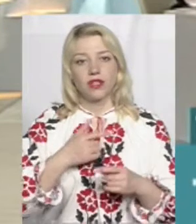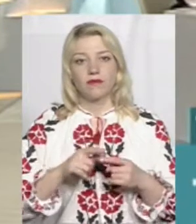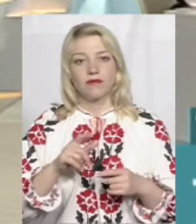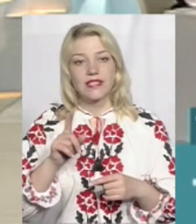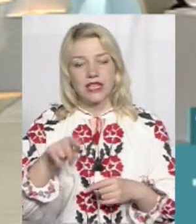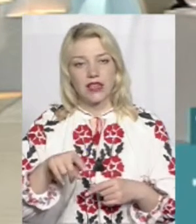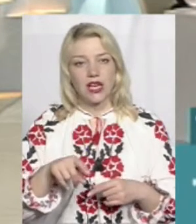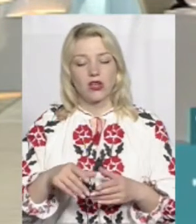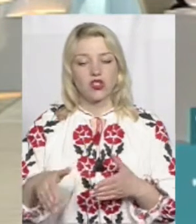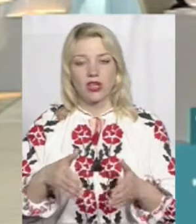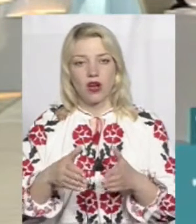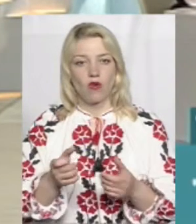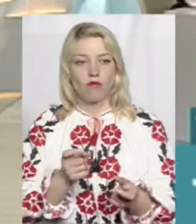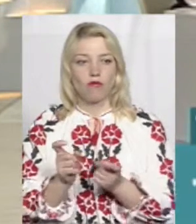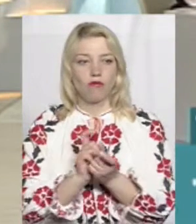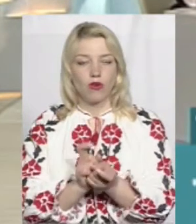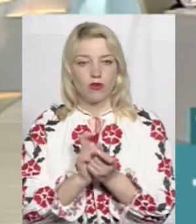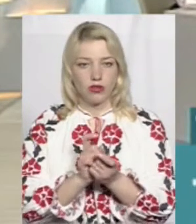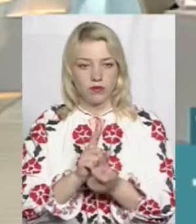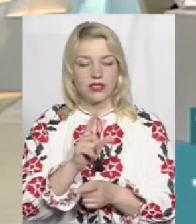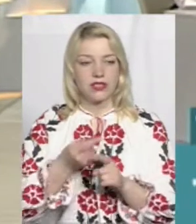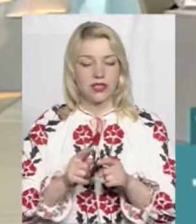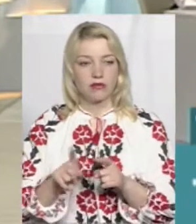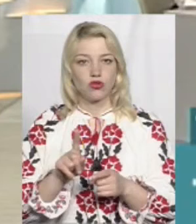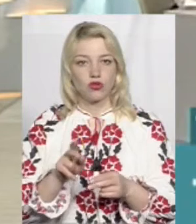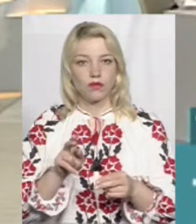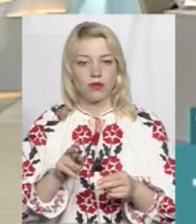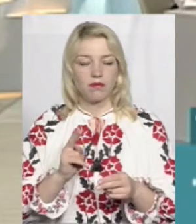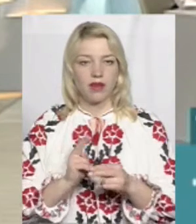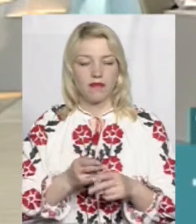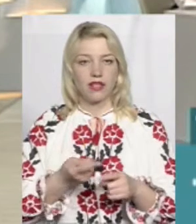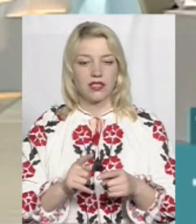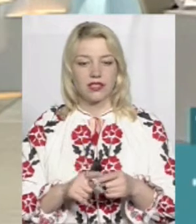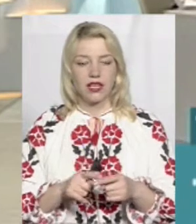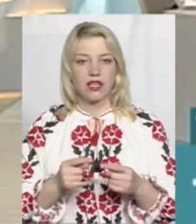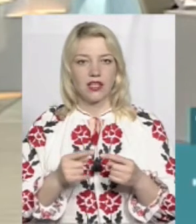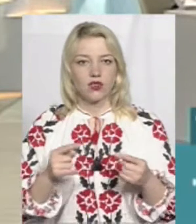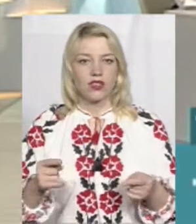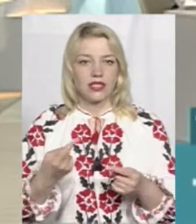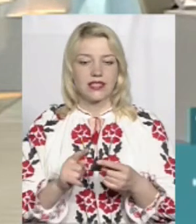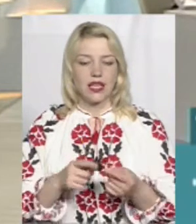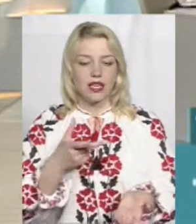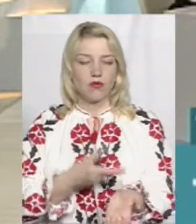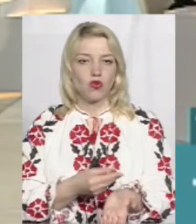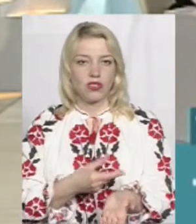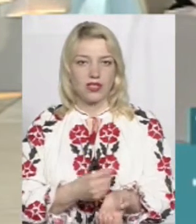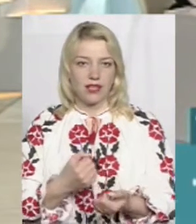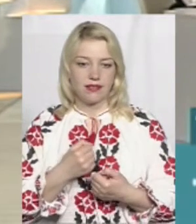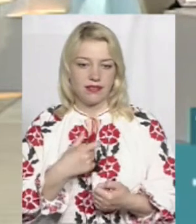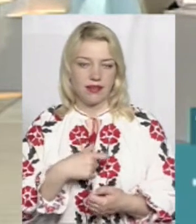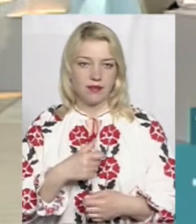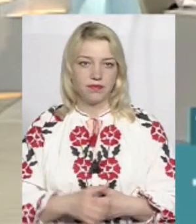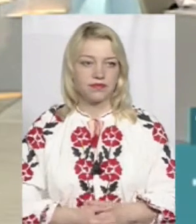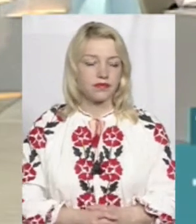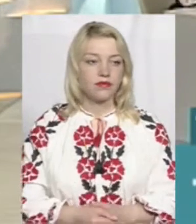-таки шляхом боротьби з тим, щоб перервати цей ванцюжок, це все-таки є імунізація. Так, зараз ми про це